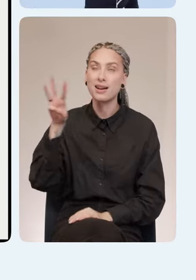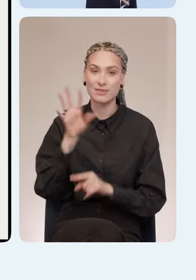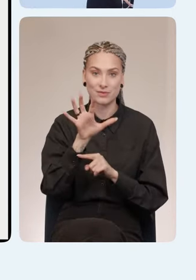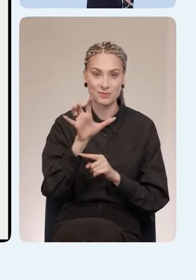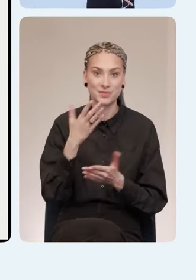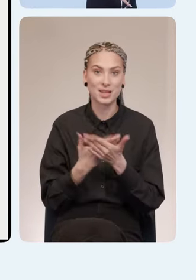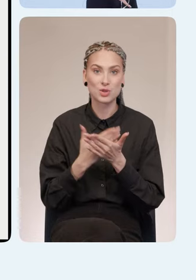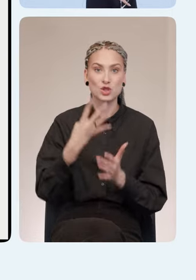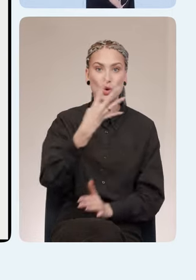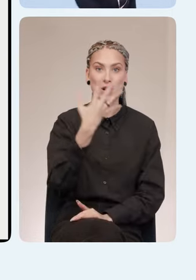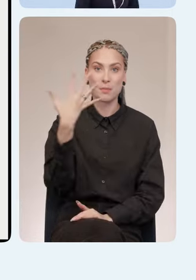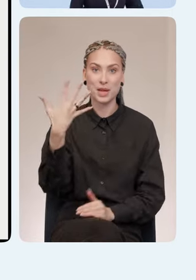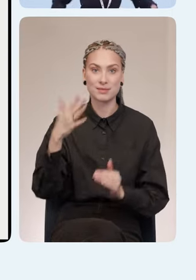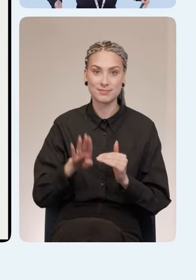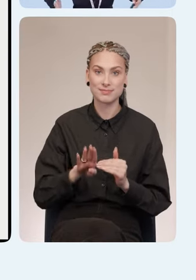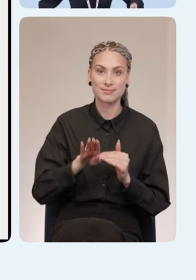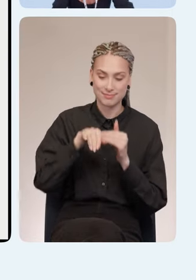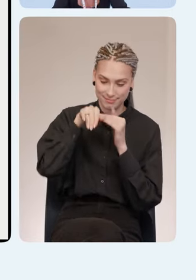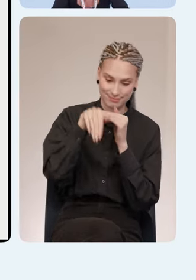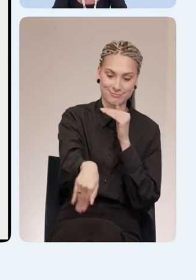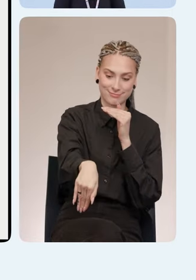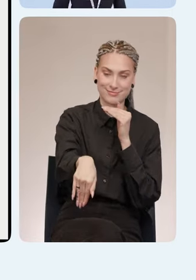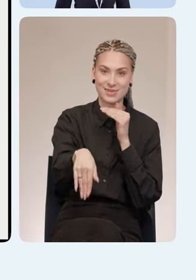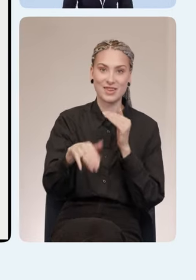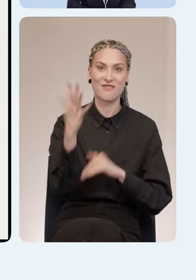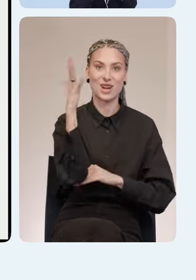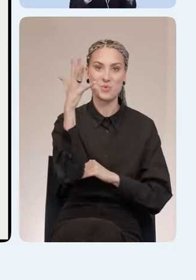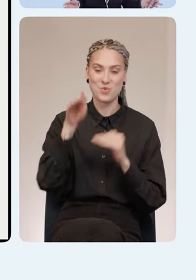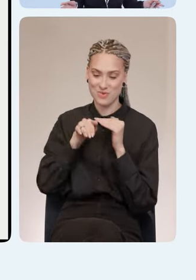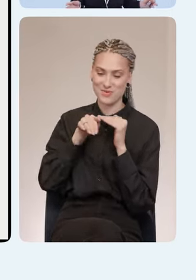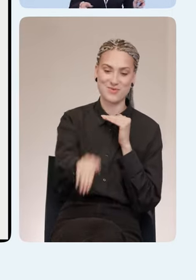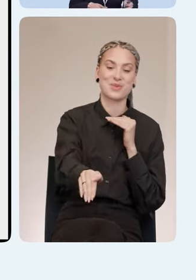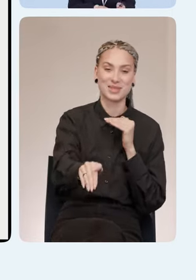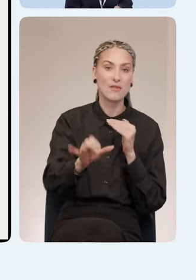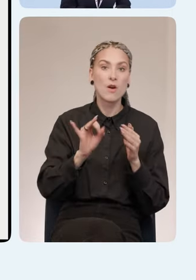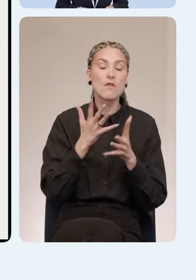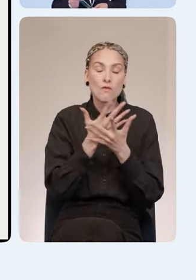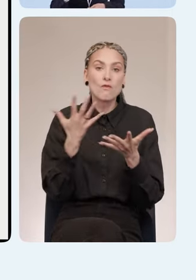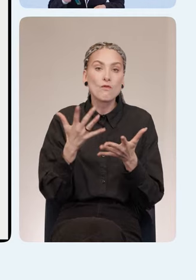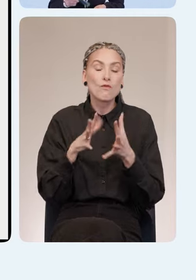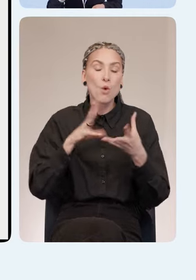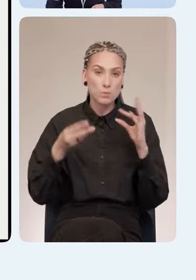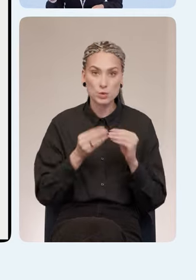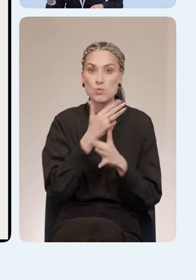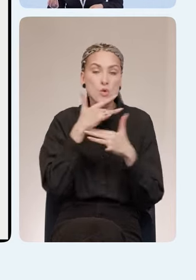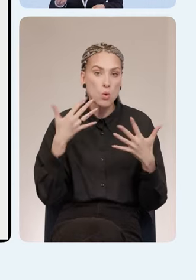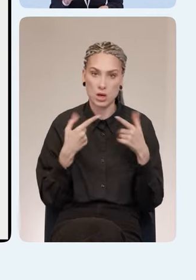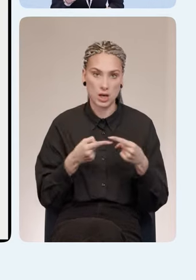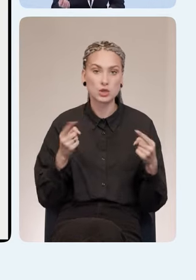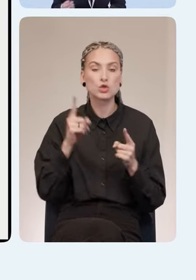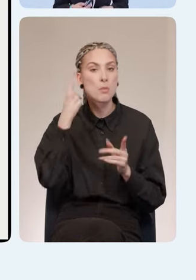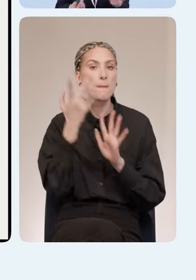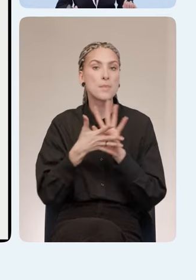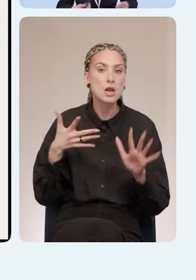Вот, например, 45 градусов, мои любимые, или с въездом в куст. Ну, в общем, их огромное количество. Для того, чтобы понять,